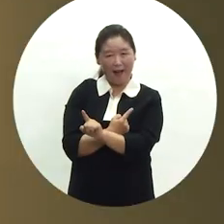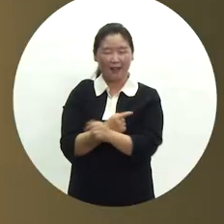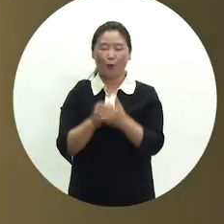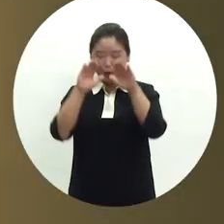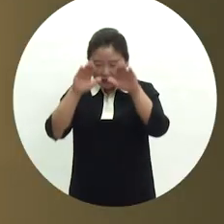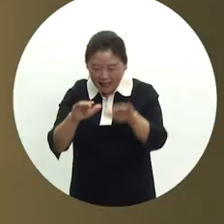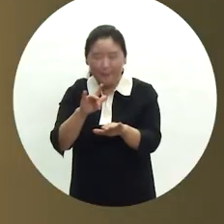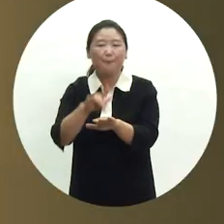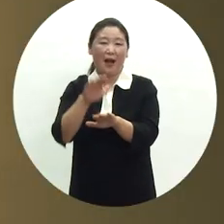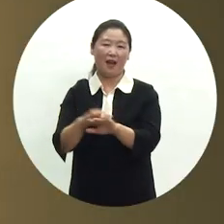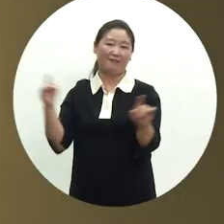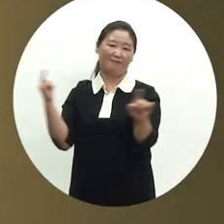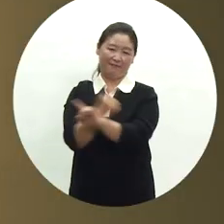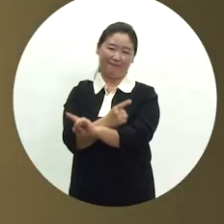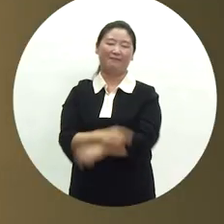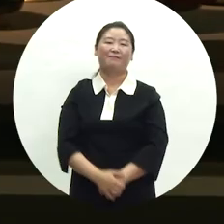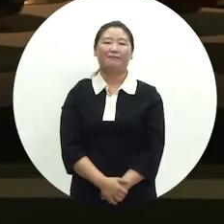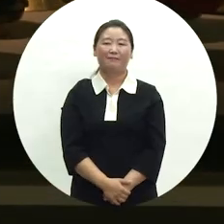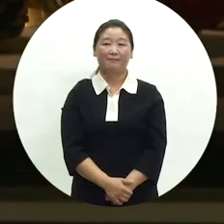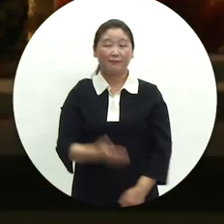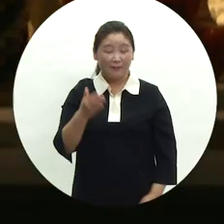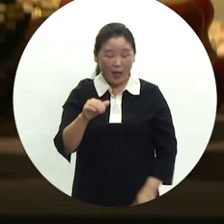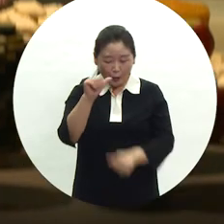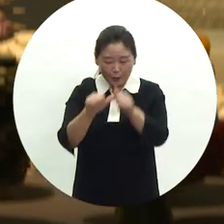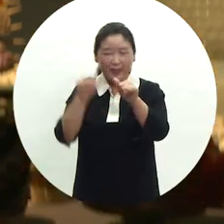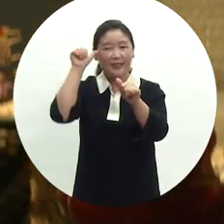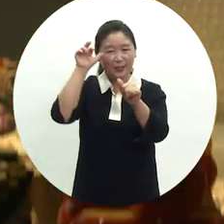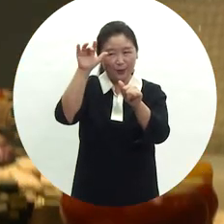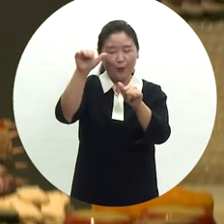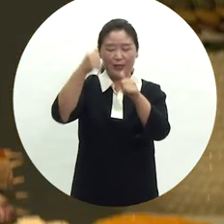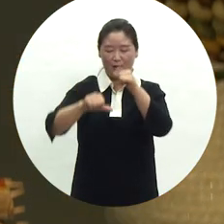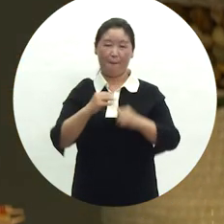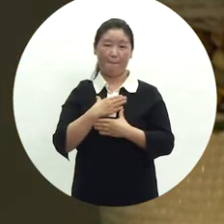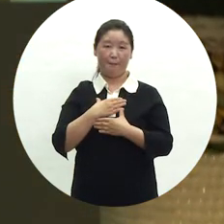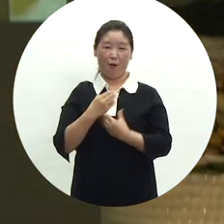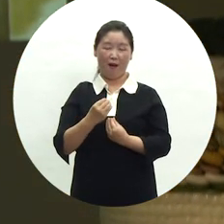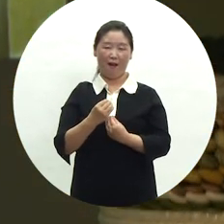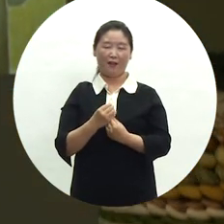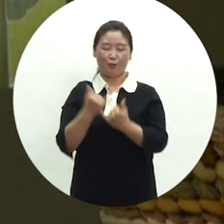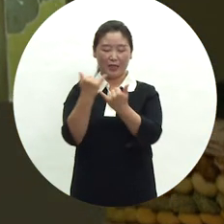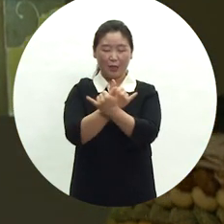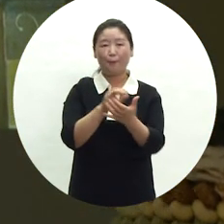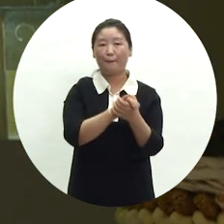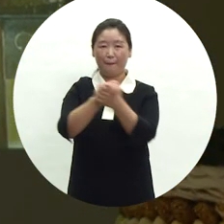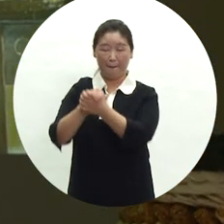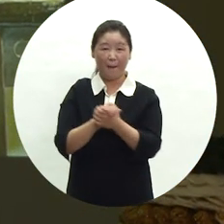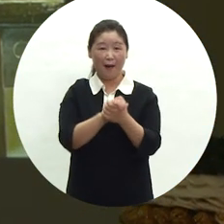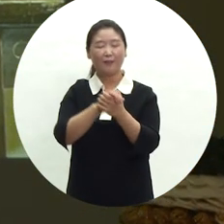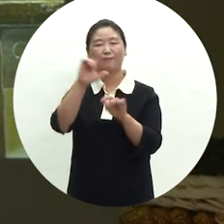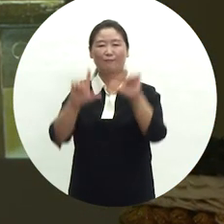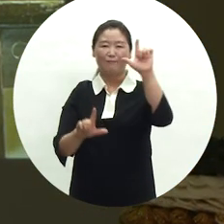빠르게 변하고 있습니다. 하지만 조상을 기리며 자손의 안녕과 친족의 화합을 깨워하는